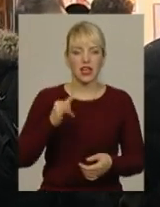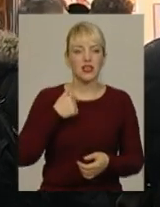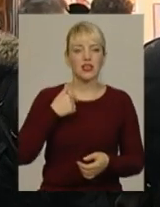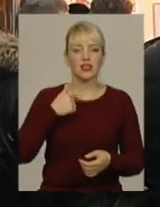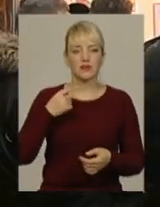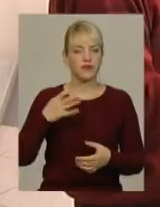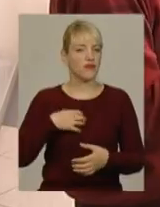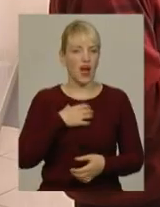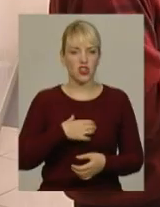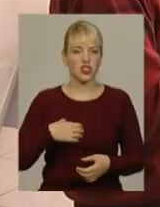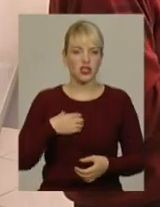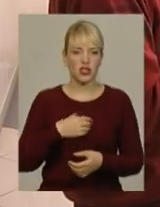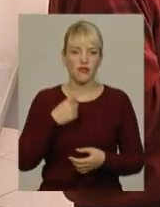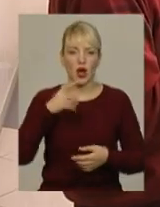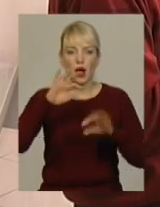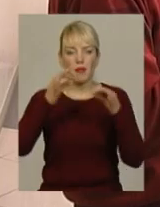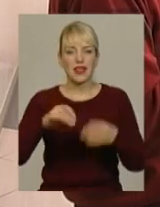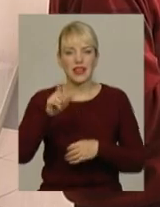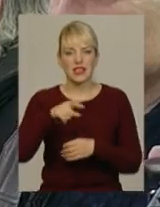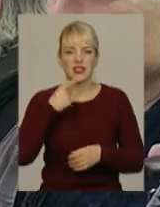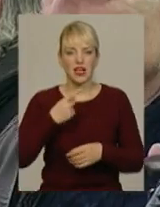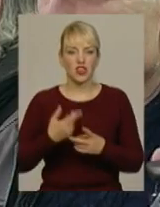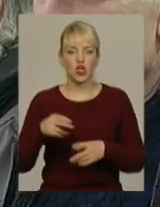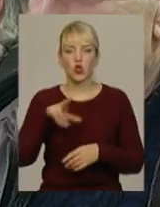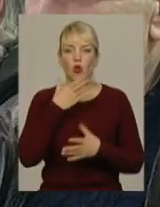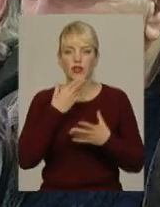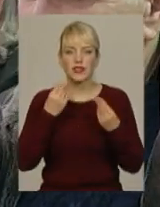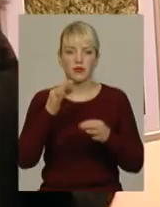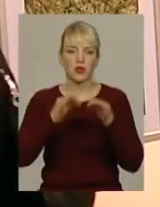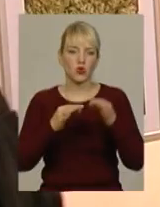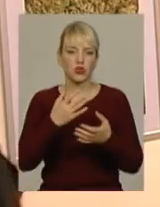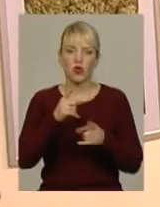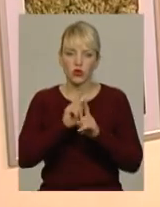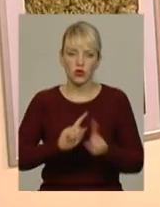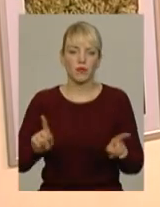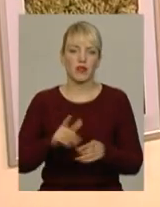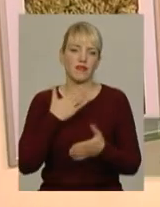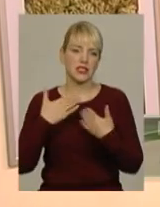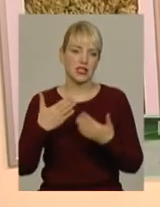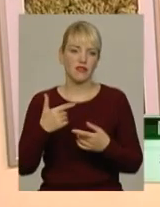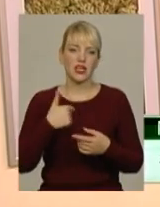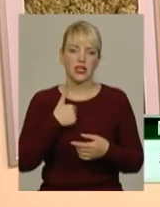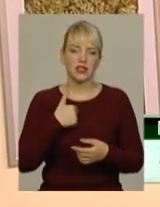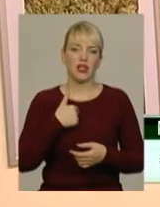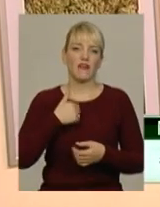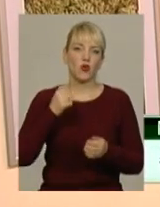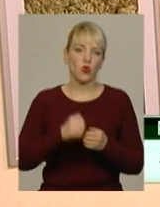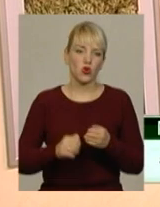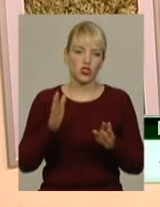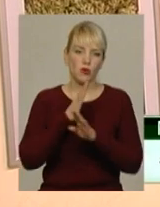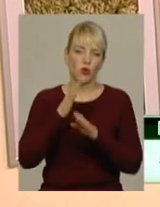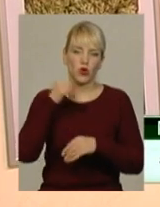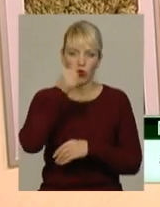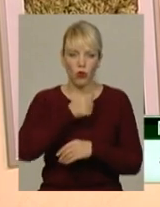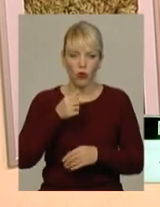архівважливо». Метець каже, до краси природи у нього особливе ставлення. «Я в кожній порі року